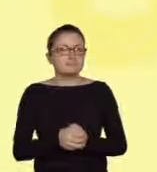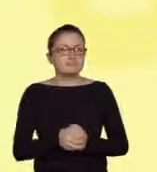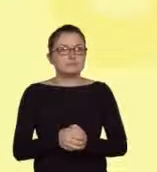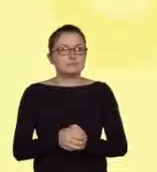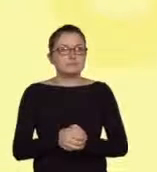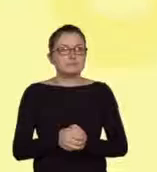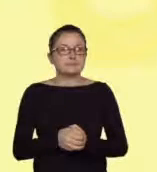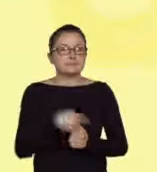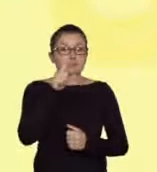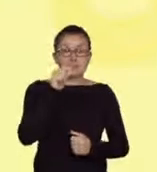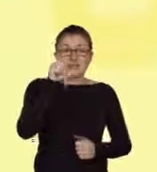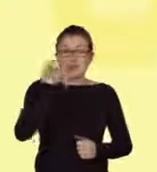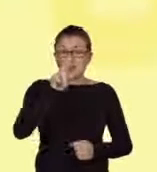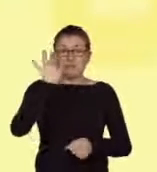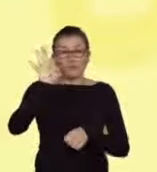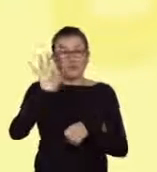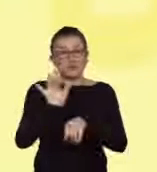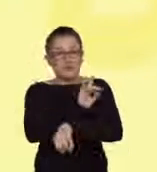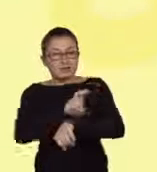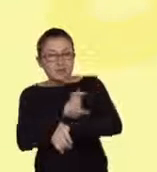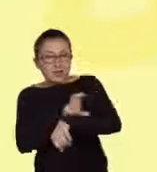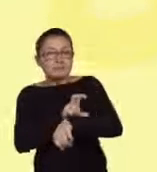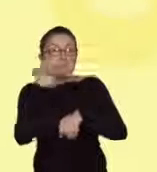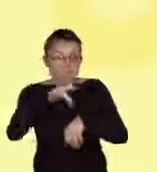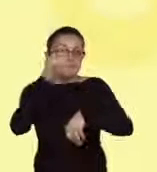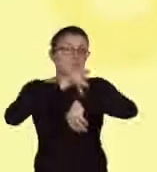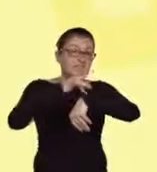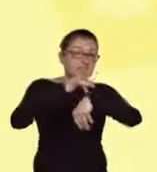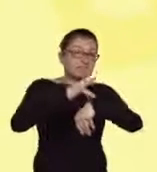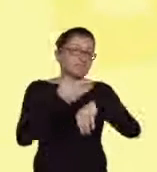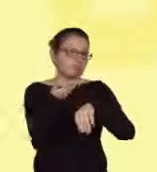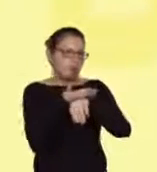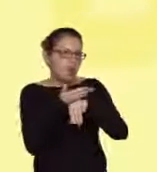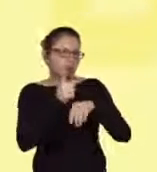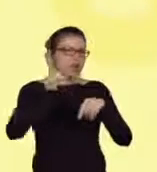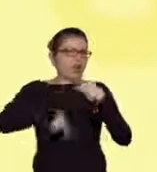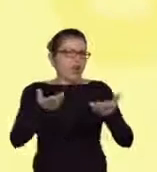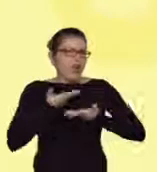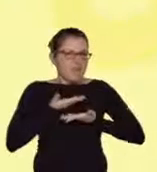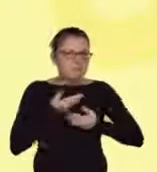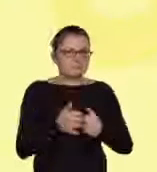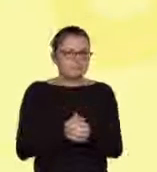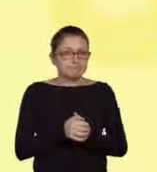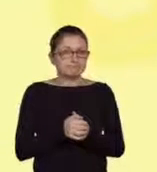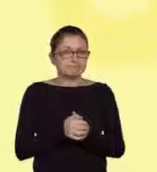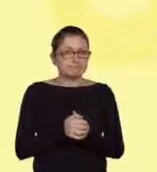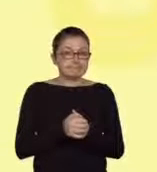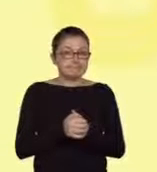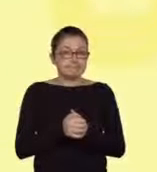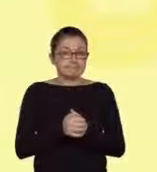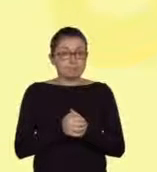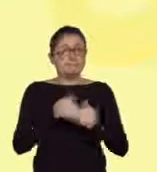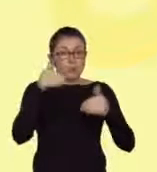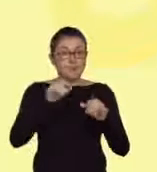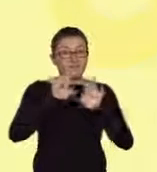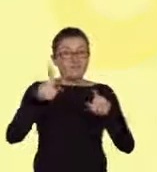PCR może być fałszywie dodatni. To znaczy, mimo braku obecności DNA wirusa HBV typu C we